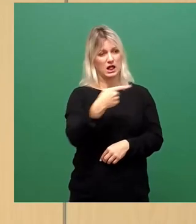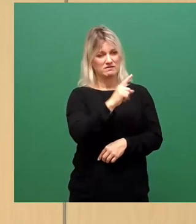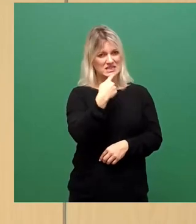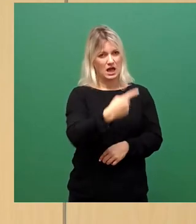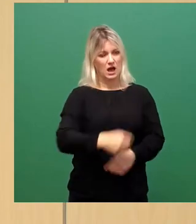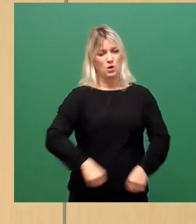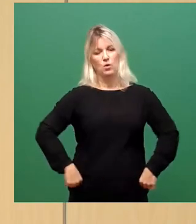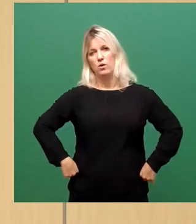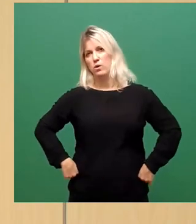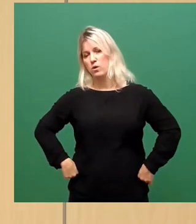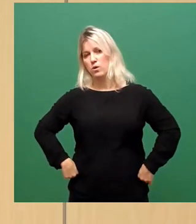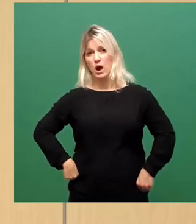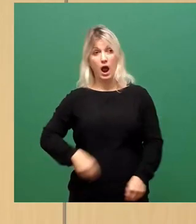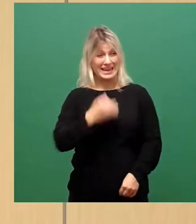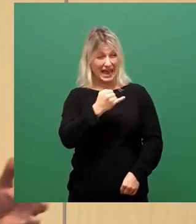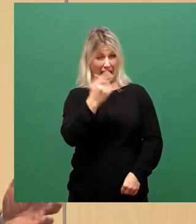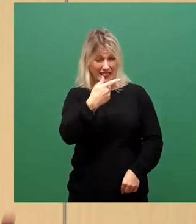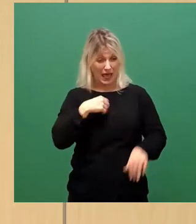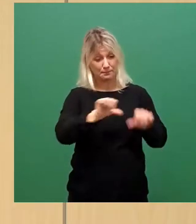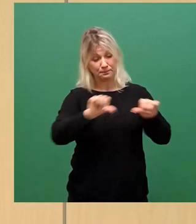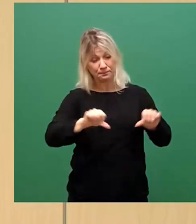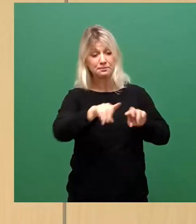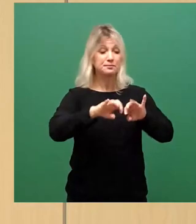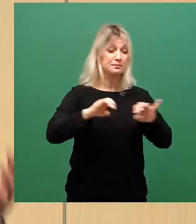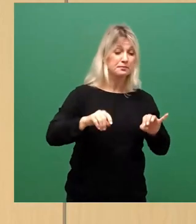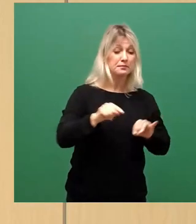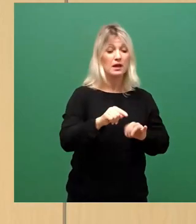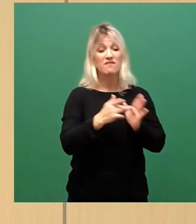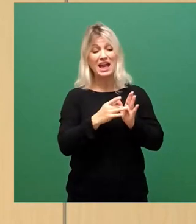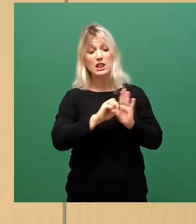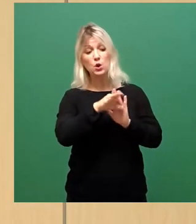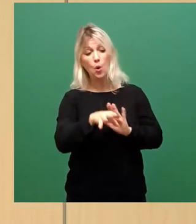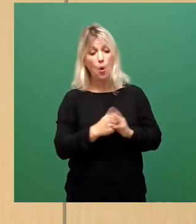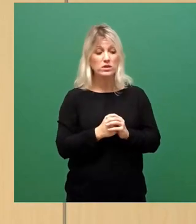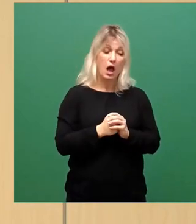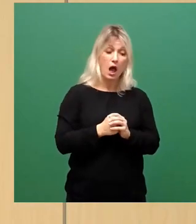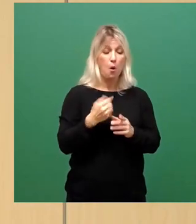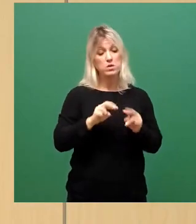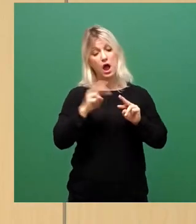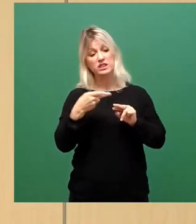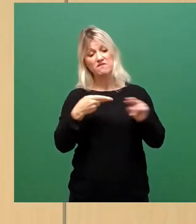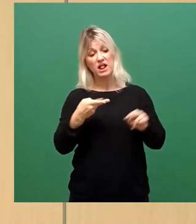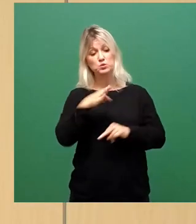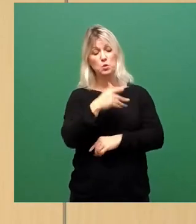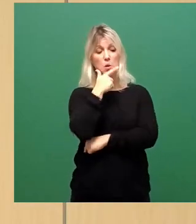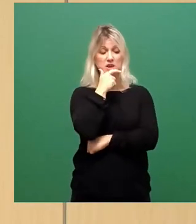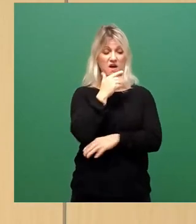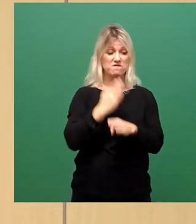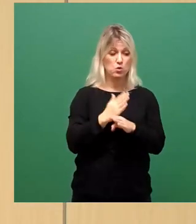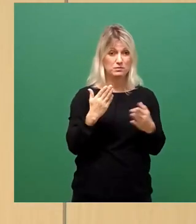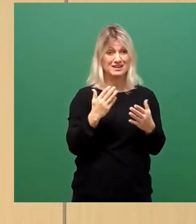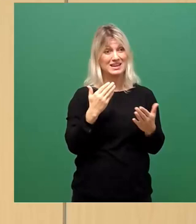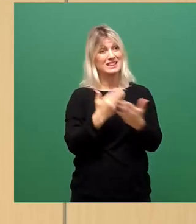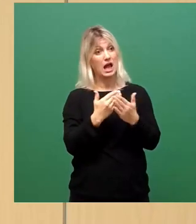jeden obduzieren muss, um zu sagen muss, wenn jemand wegen Corona oder wegen einer anderen Verletzung auf der Intensivstation steht, nur sagen,